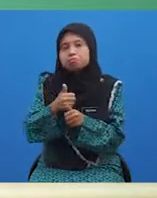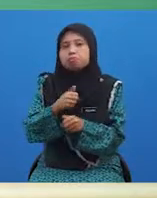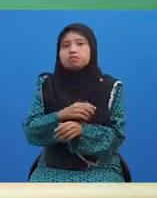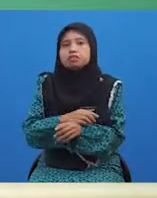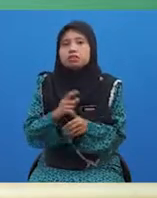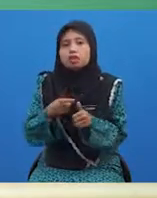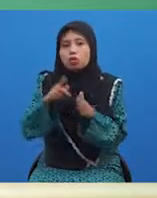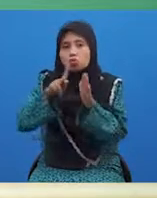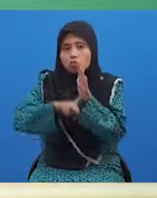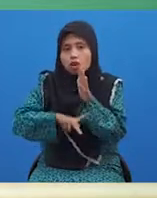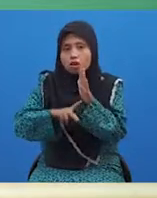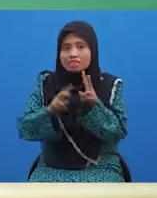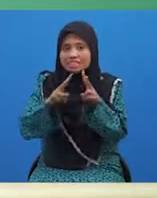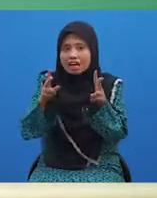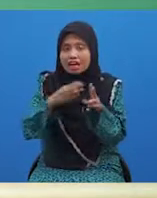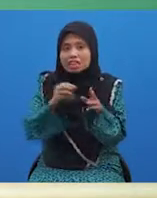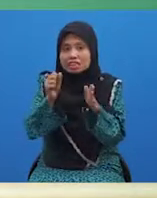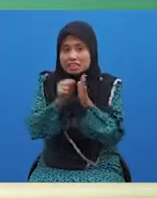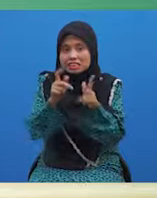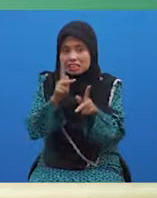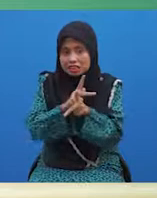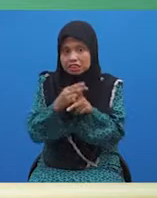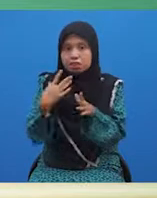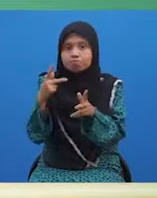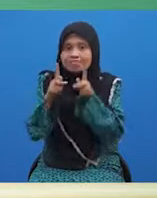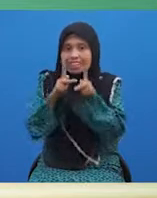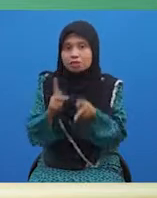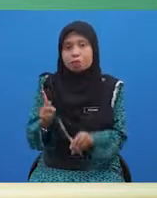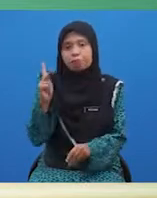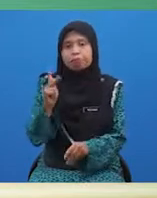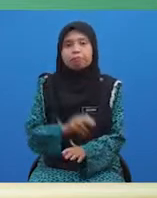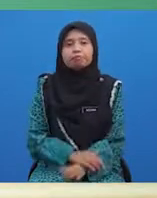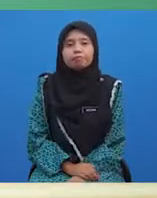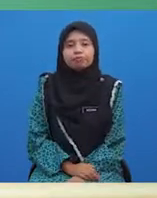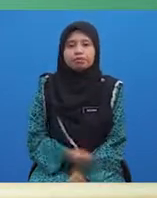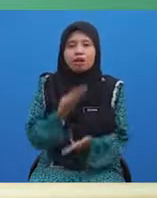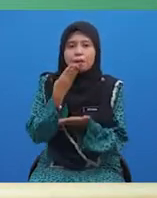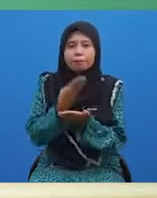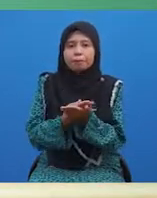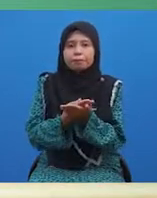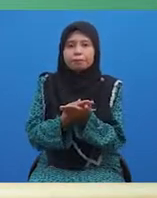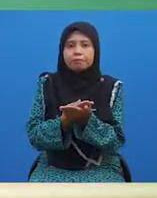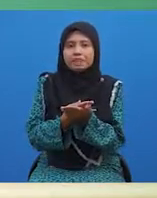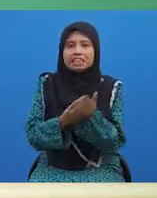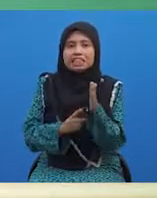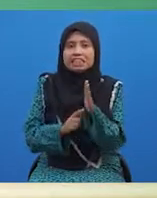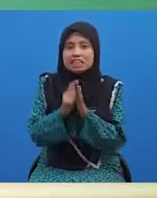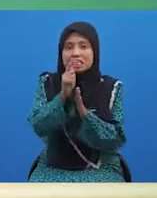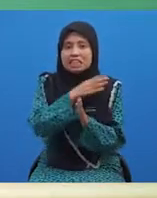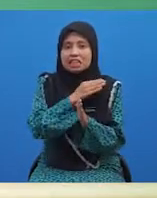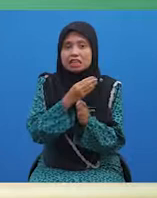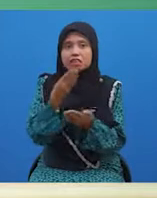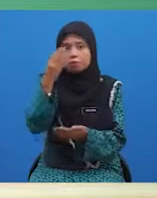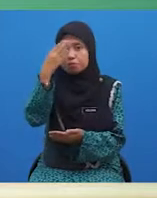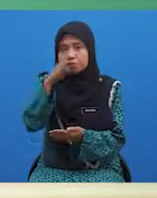Kurang, sangat dan sekali ialah kata penguat. Baik, tinggi dan bijak